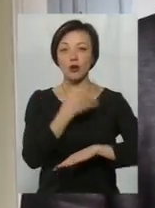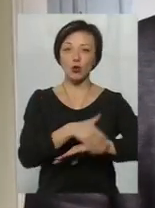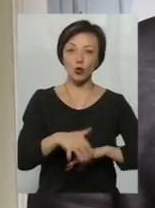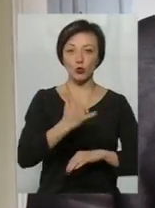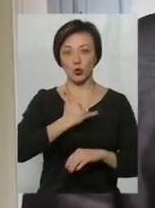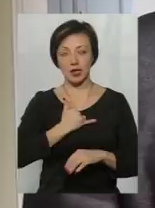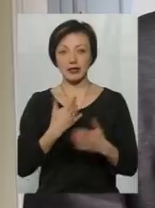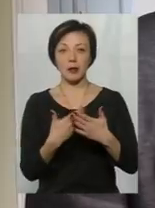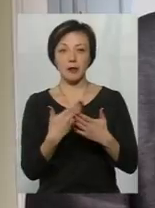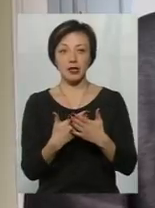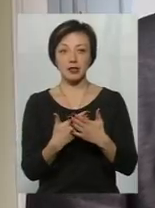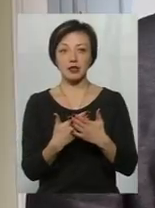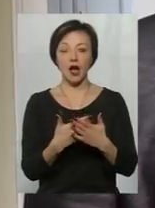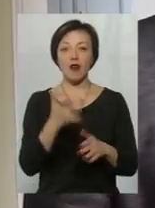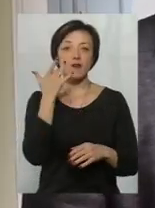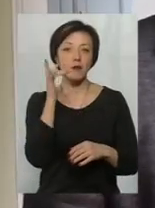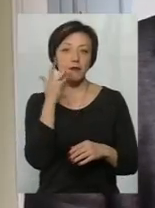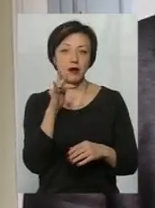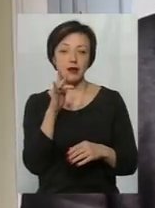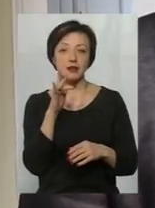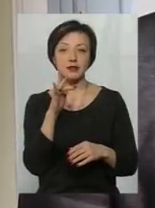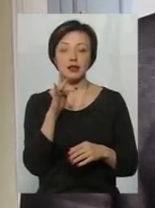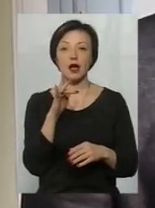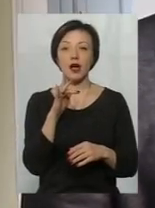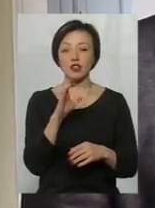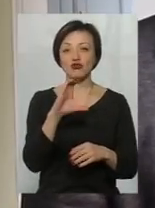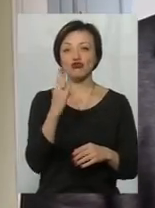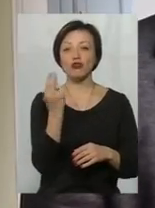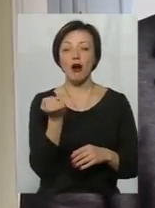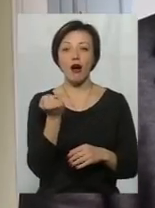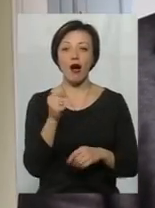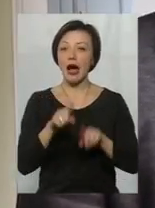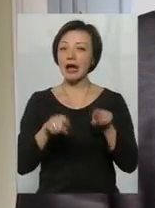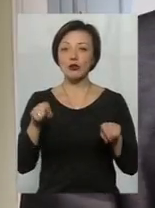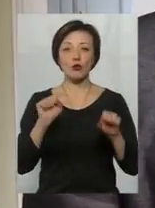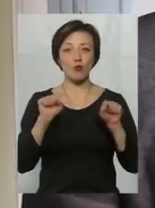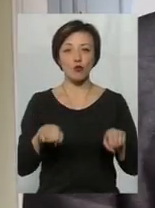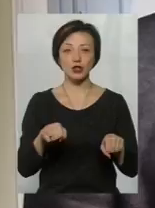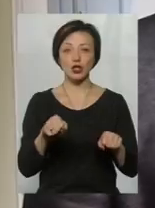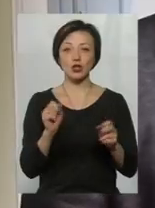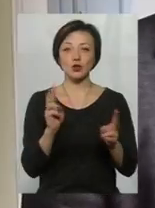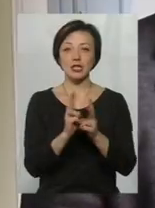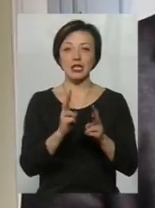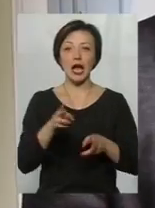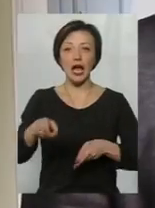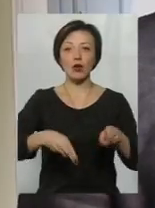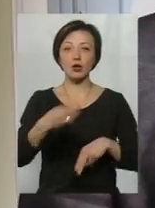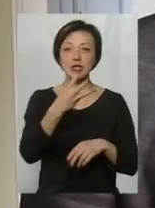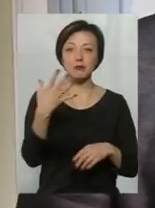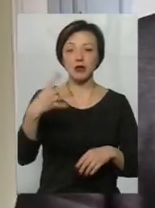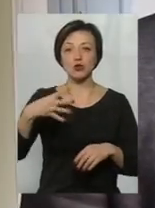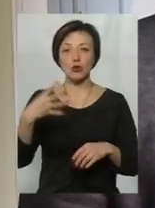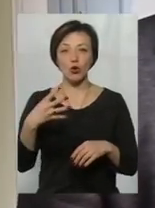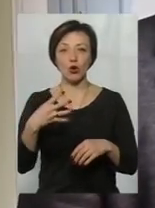нас. До прикладу, тих самих Сполучених Штатах рідко можна зустріти хірурга 35-45-літнього. Тобто там це